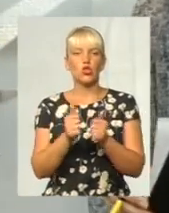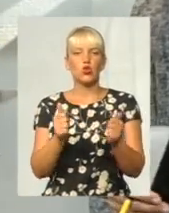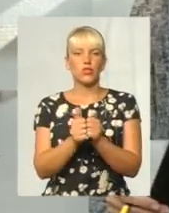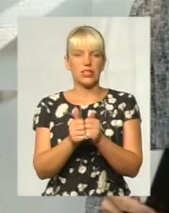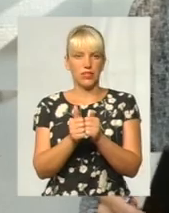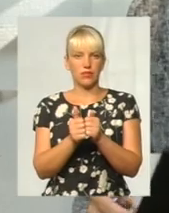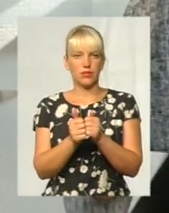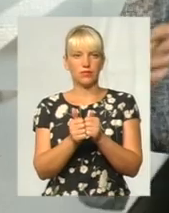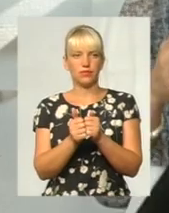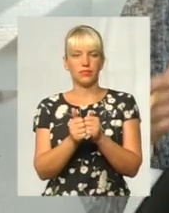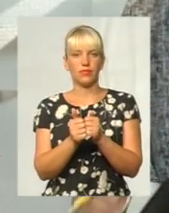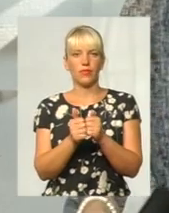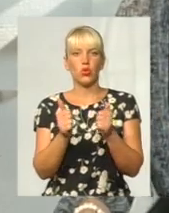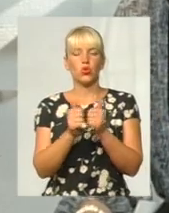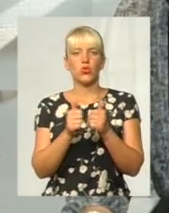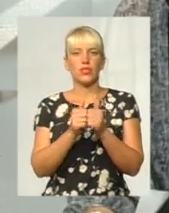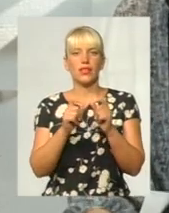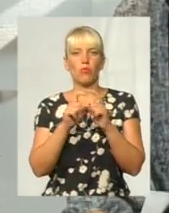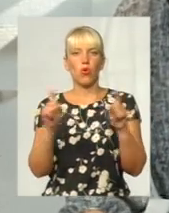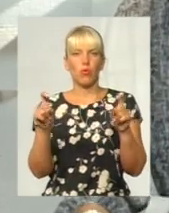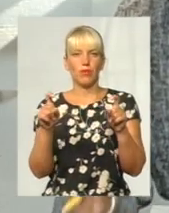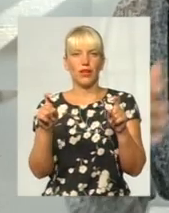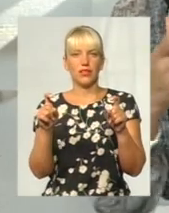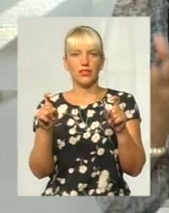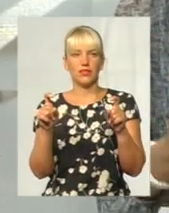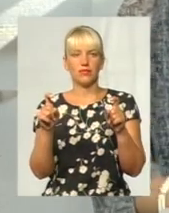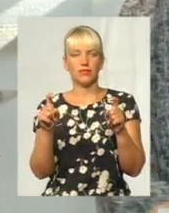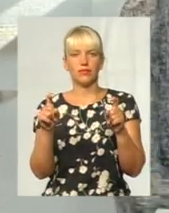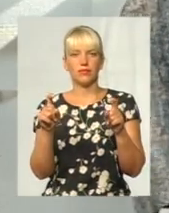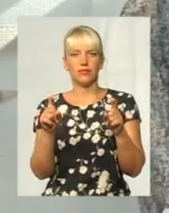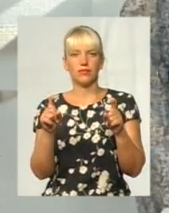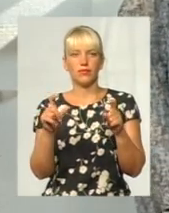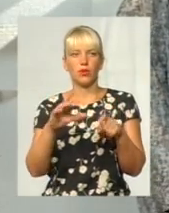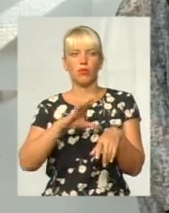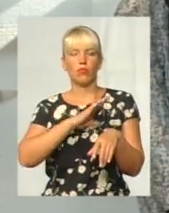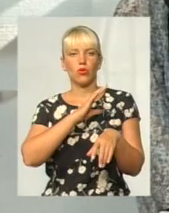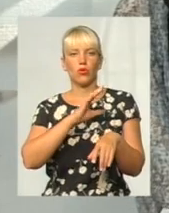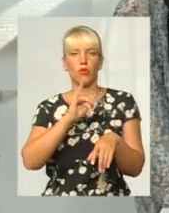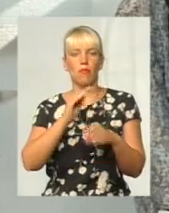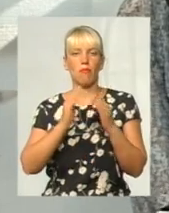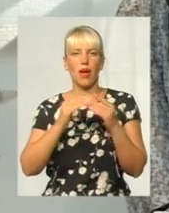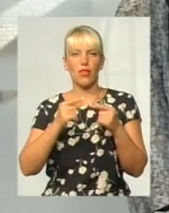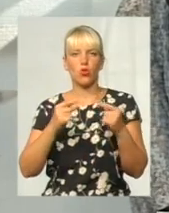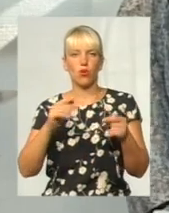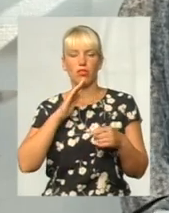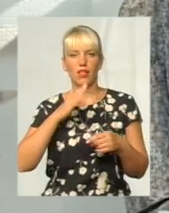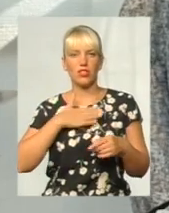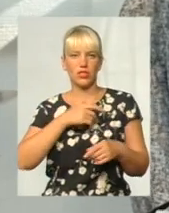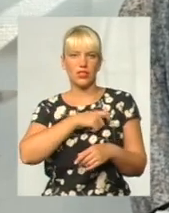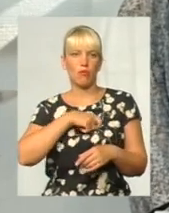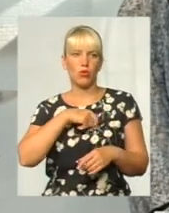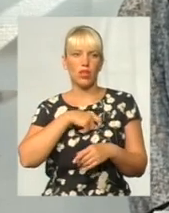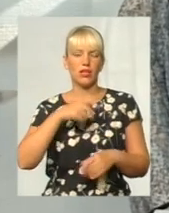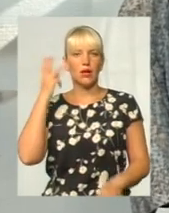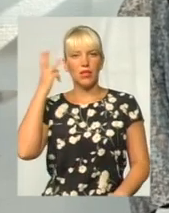В сусідньому об'єкті було і майно одного з наших депутатів